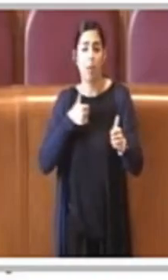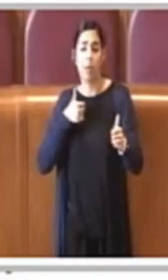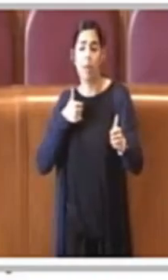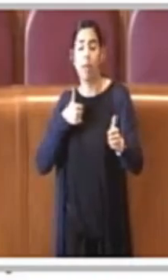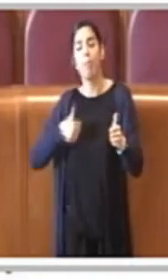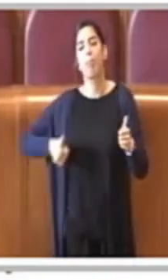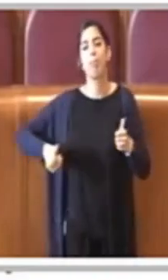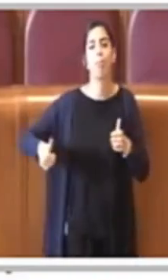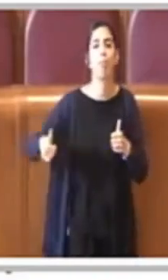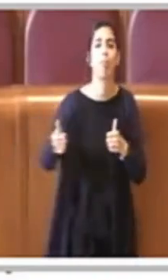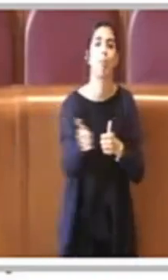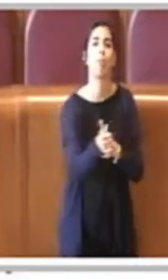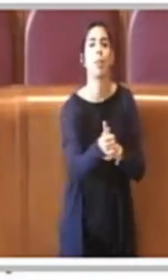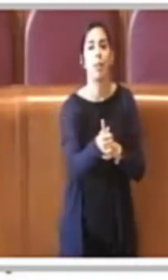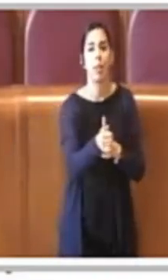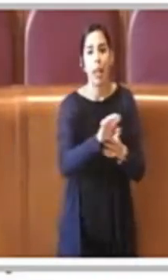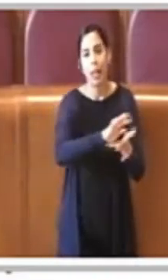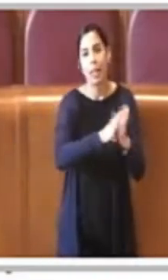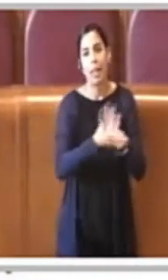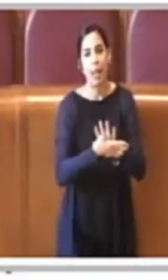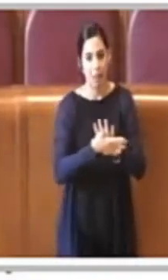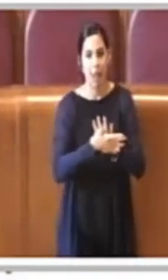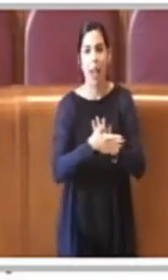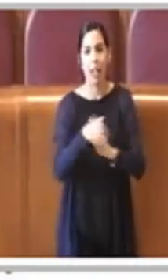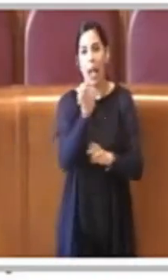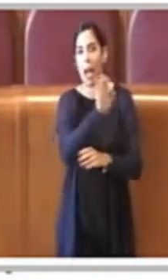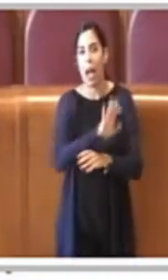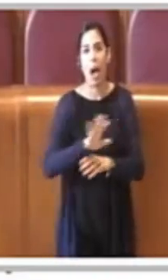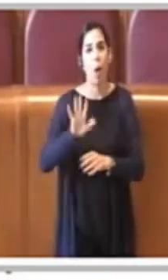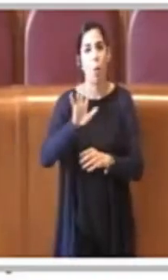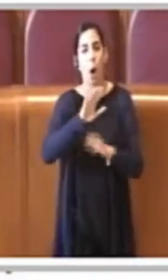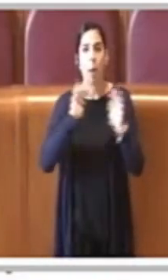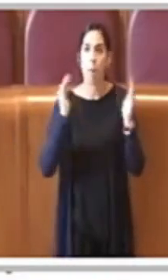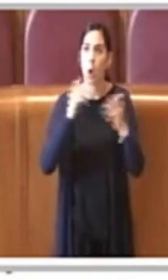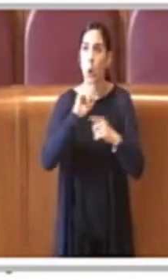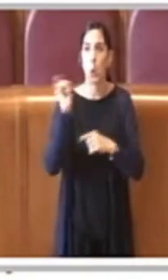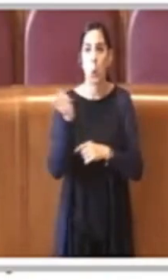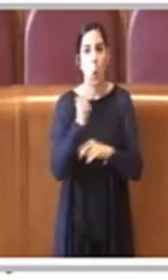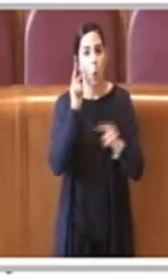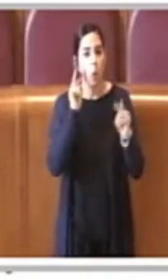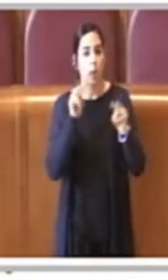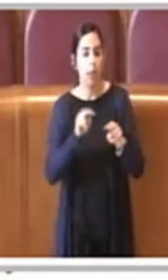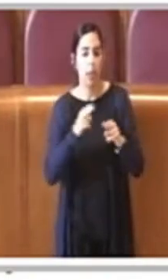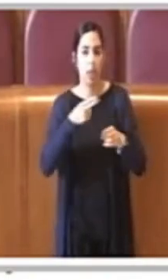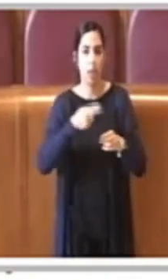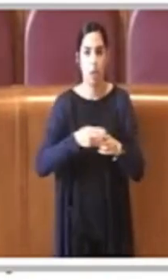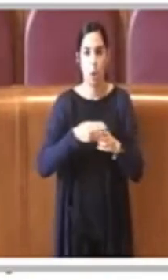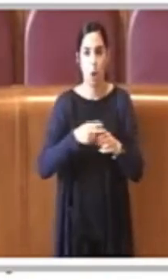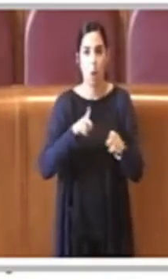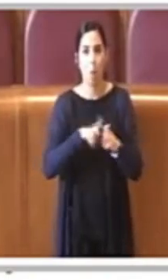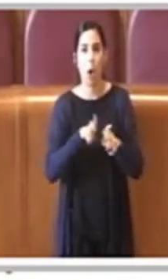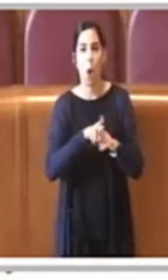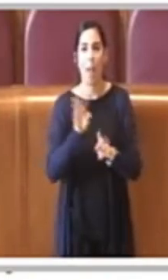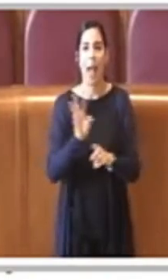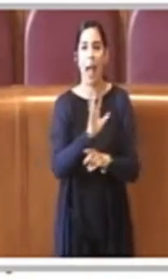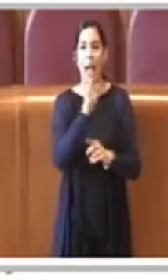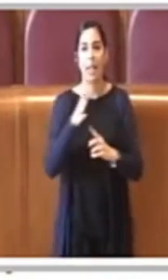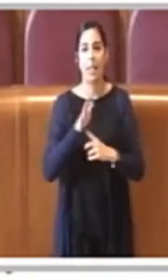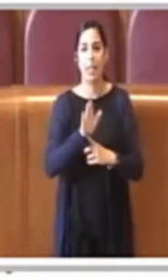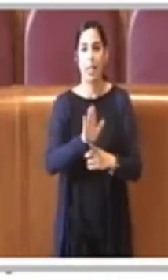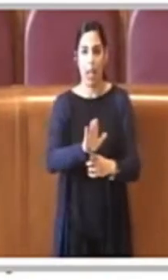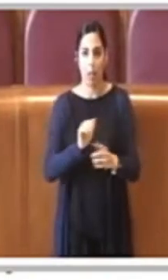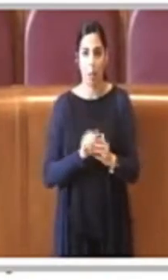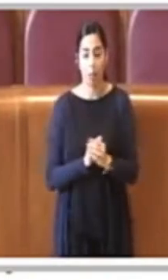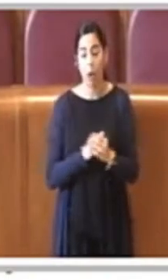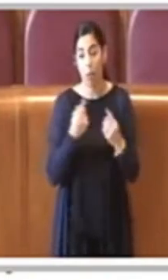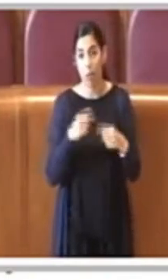non soltanto dell'Italia ma ovviamente dell'Europa e del mondo. Su un tema che ricordiamo è un tema molto sensibile soprattutto in